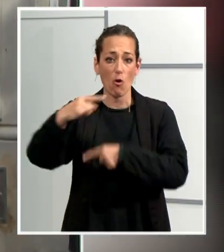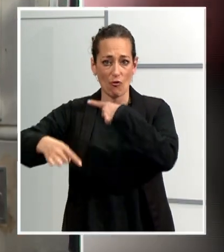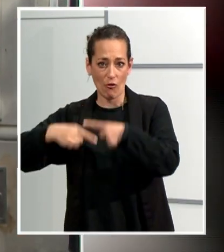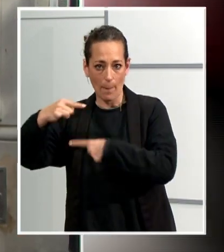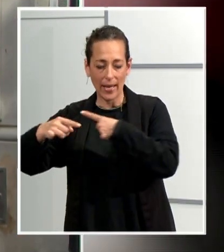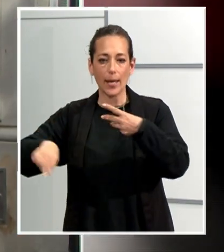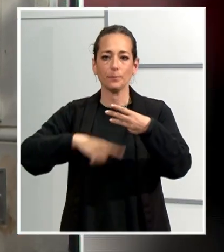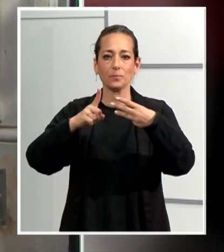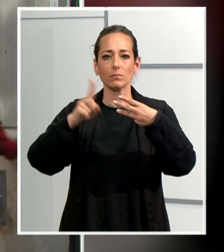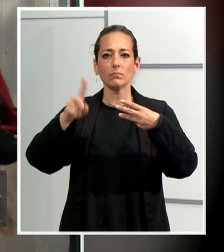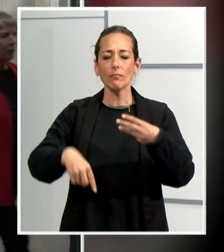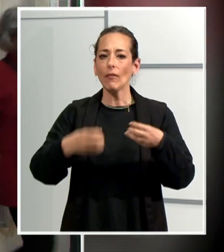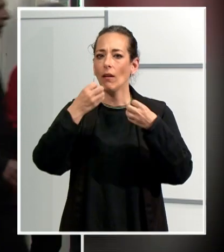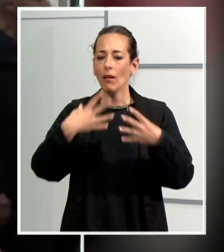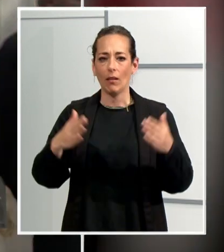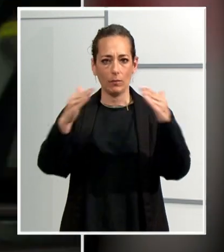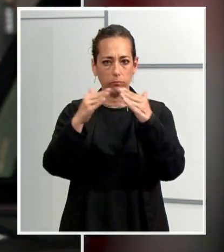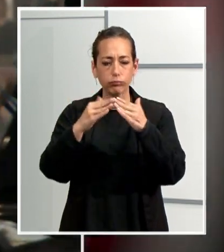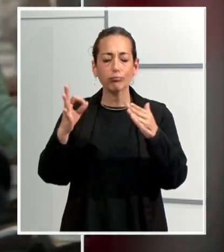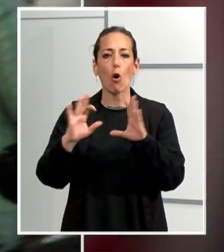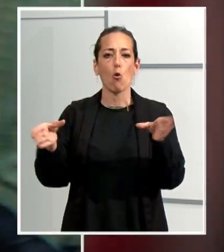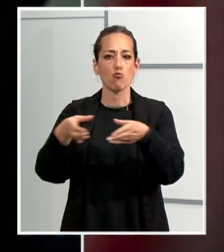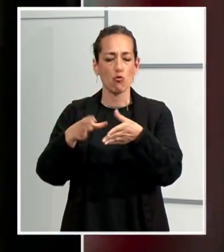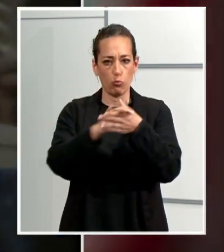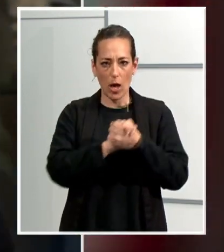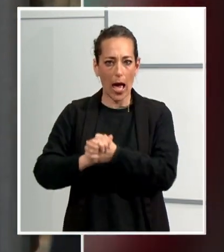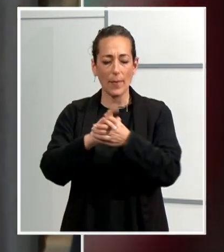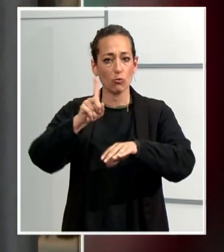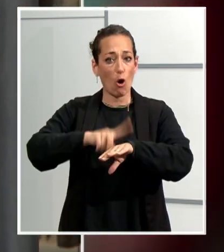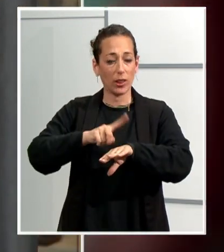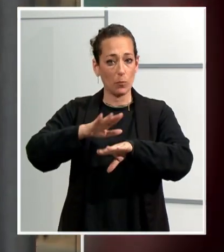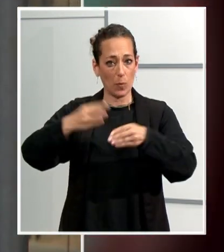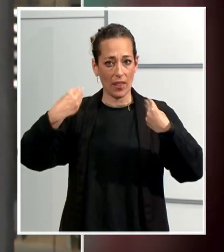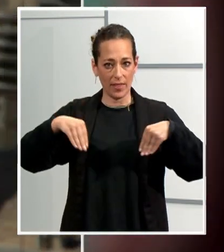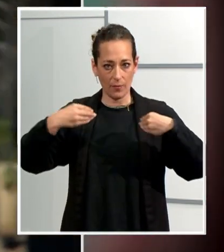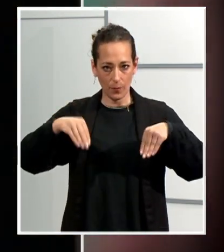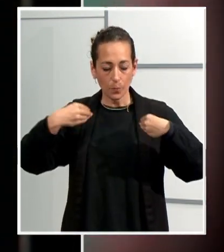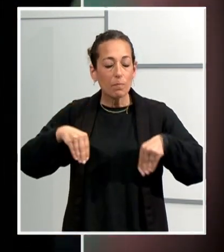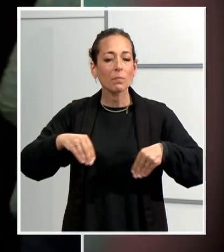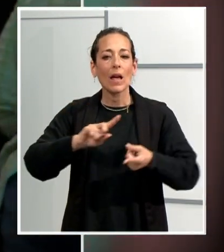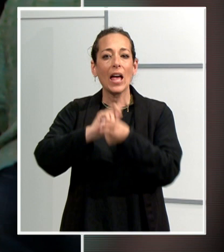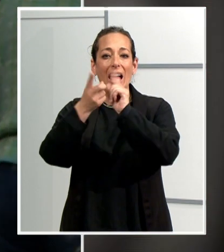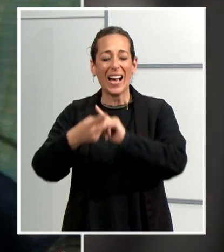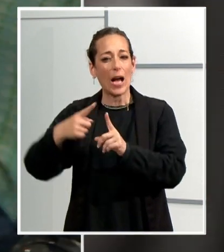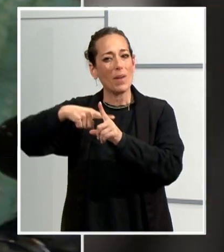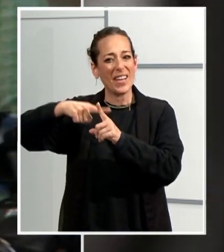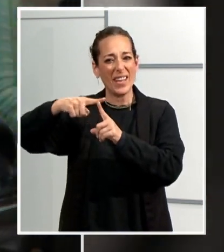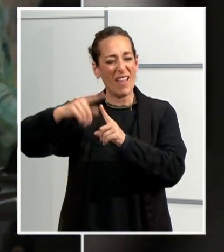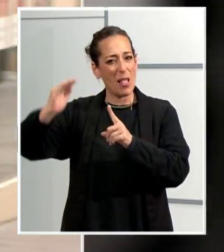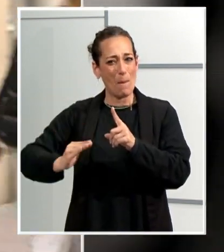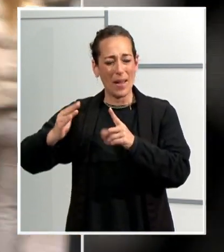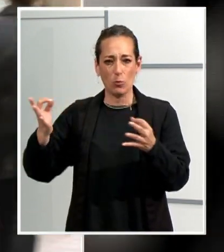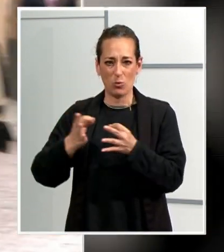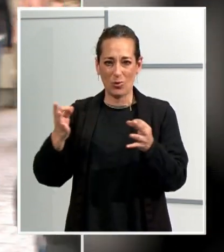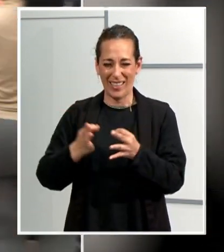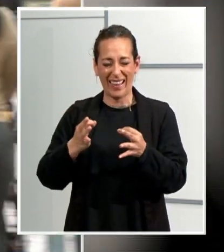del seu habitatge, el cercle d'amistats i el seu temps de lliure. El nivell de satisfacció més baix apareix, en canvi, en relació a la ciutat,